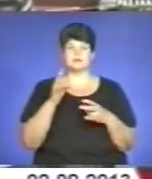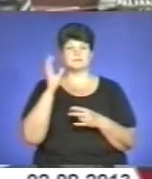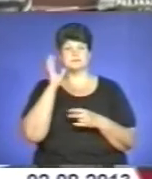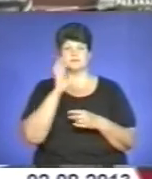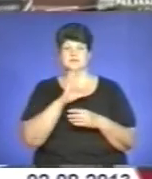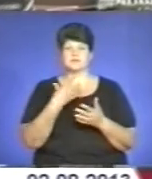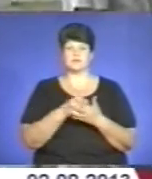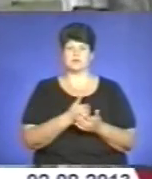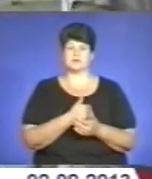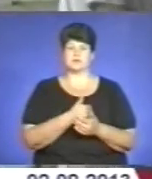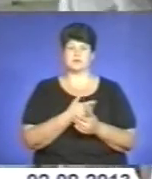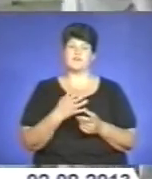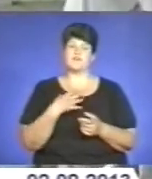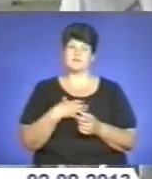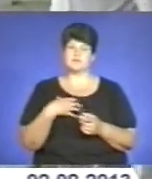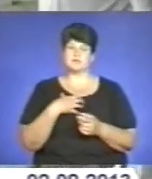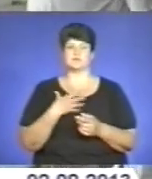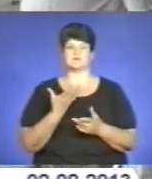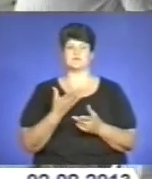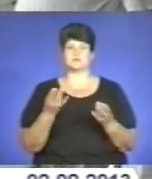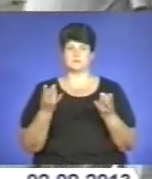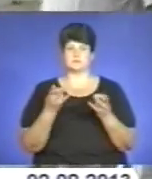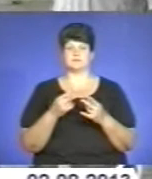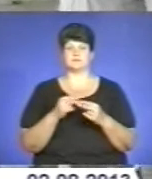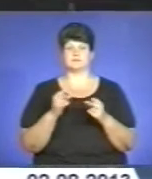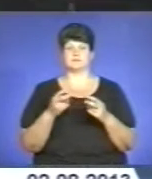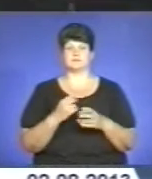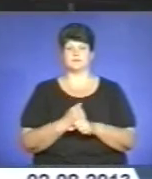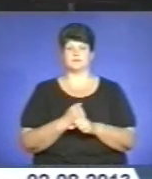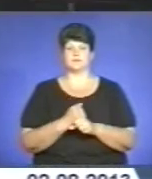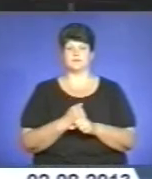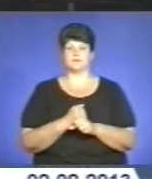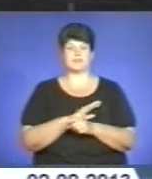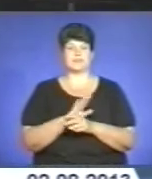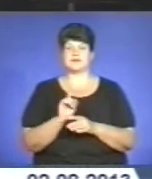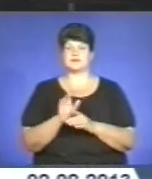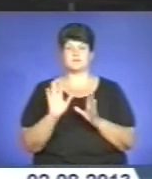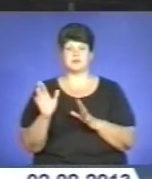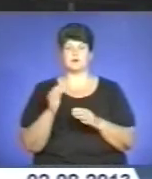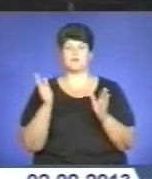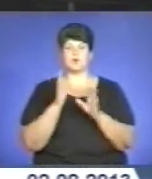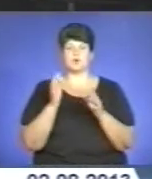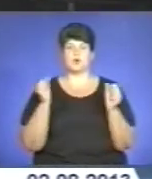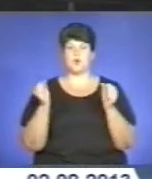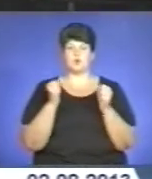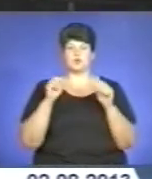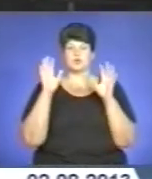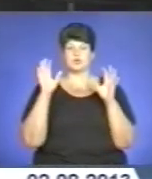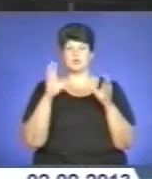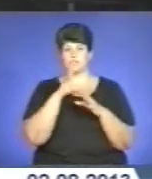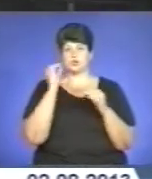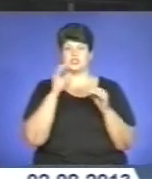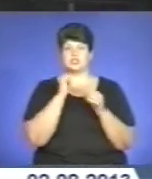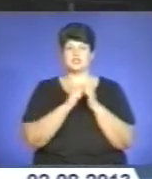власних бажань, а й до актуальності спеціальності в регіоні. Нестабільна погода, холодні ночі і часті дощі. Всі ці